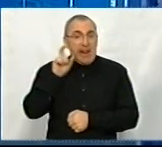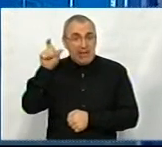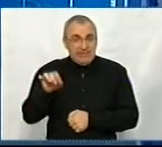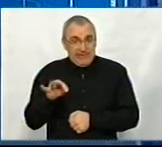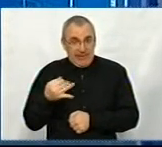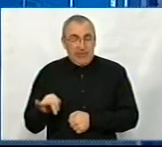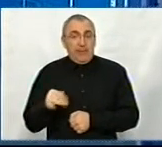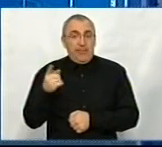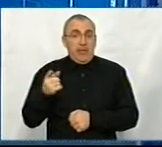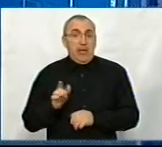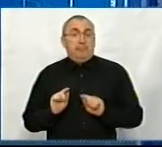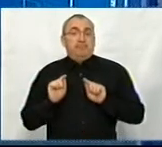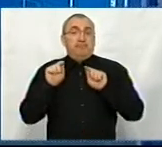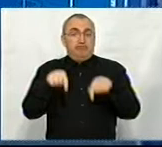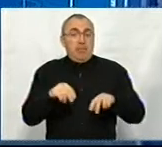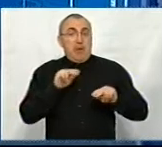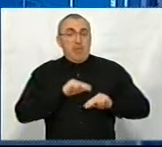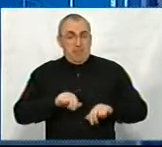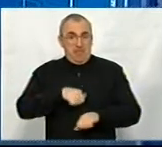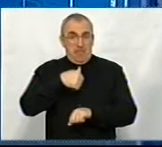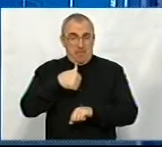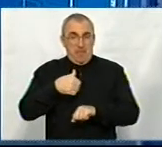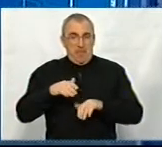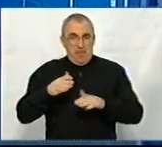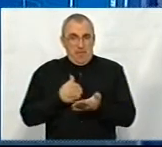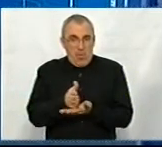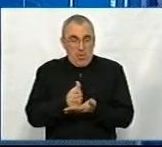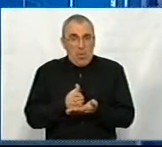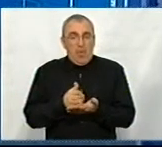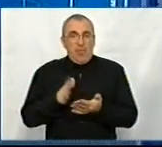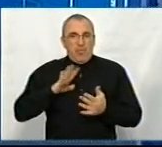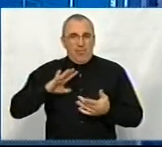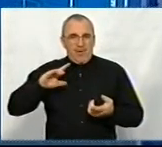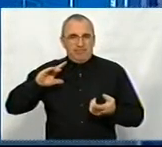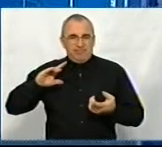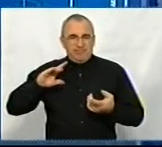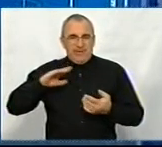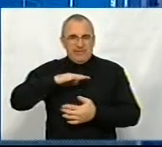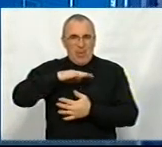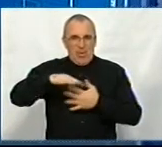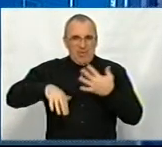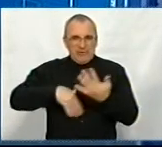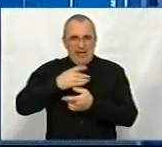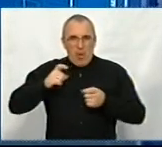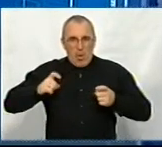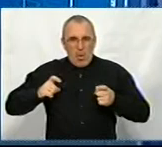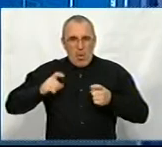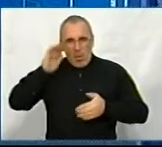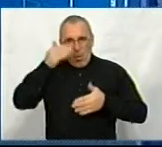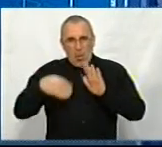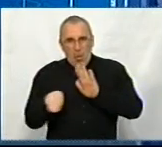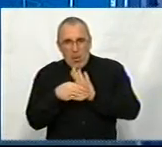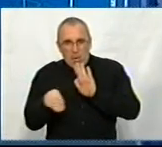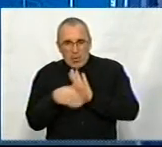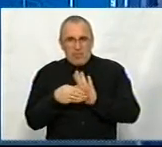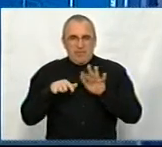фактично ви заступили на посаду, яка ознаменувалася корупційним скандалом в обличчі попереднього. Очільника наразі слідчі